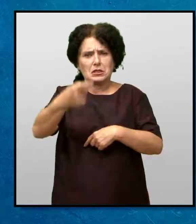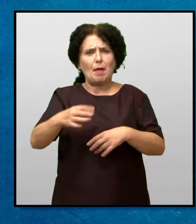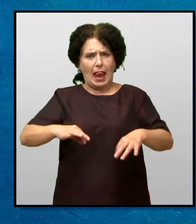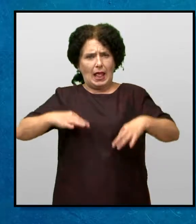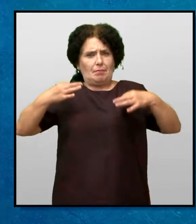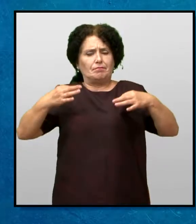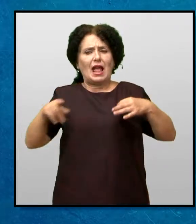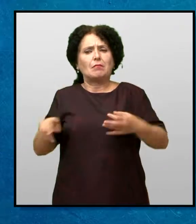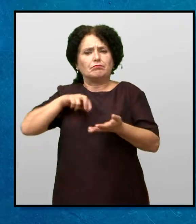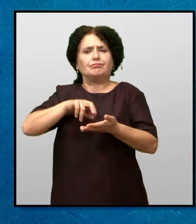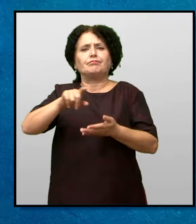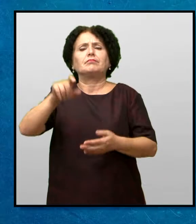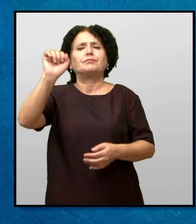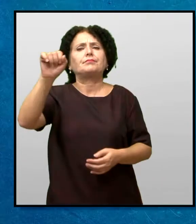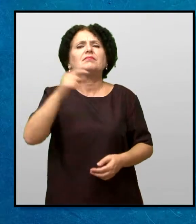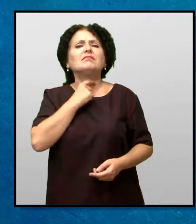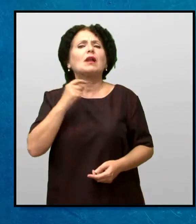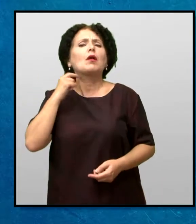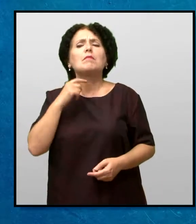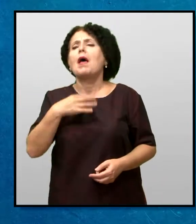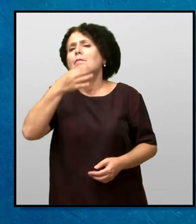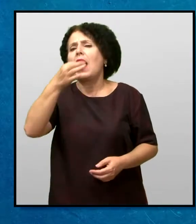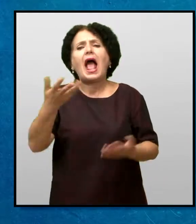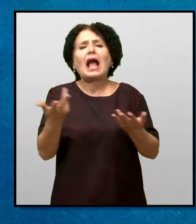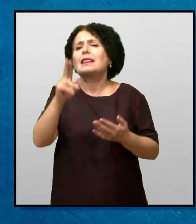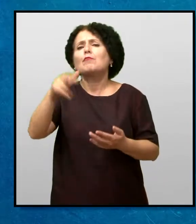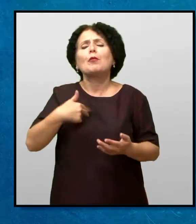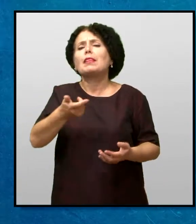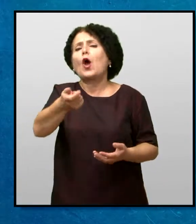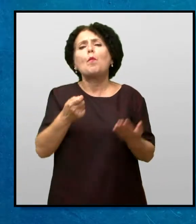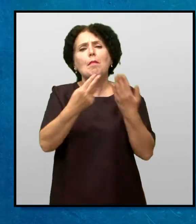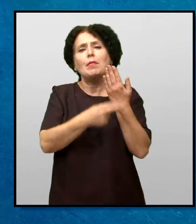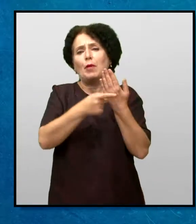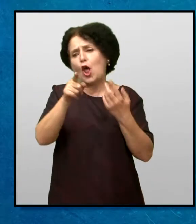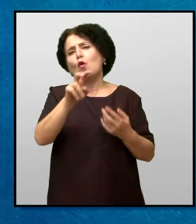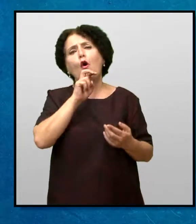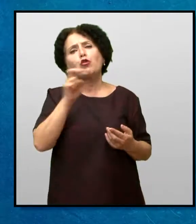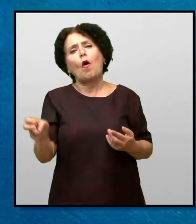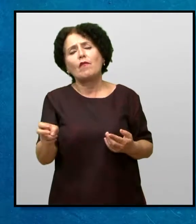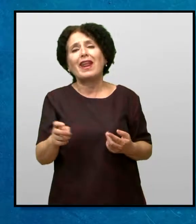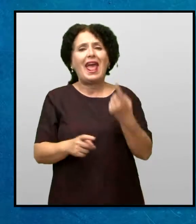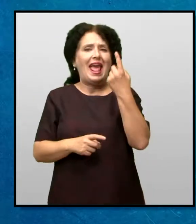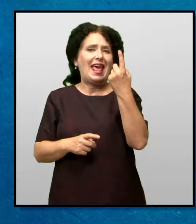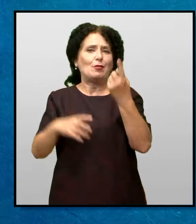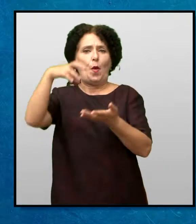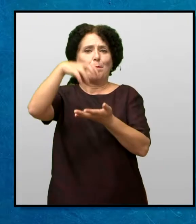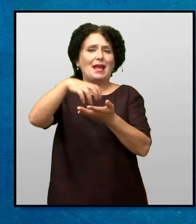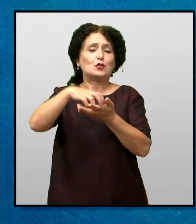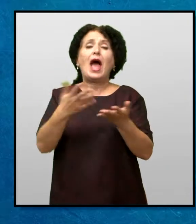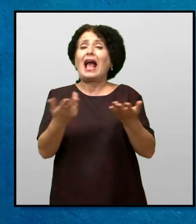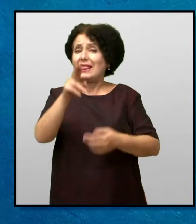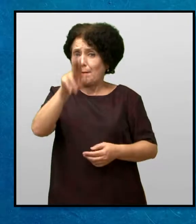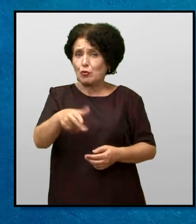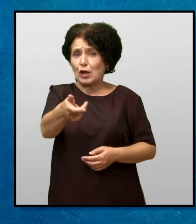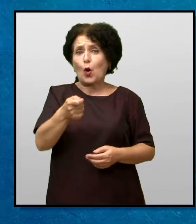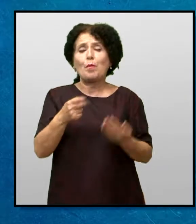Следното утро, Мери отиде ке проповедникот да го праша каде може да купи Библија Тој и каже на Мери дека единственото место